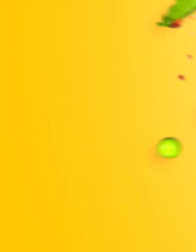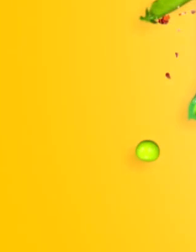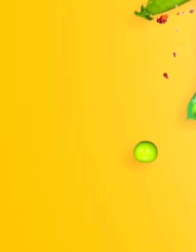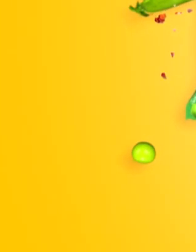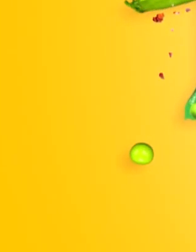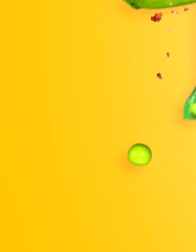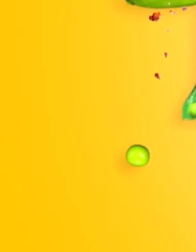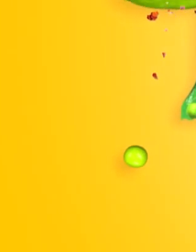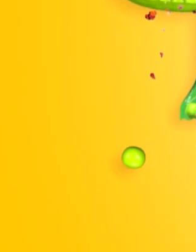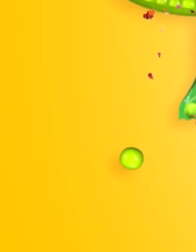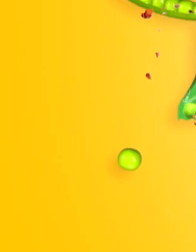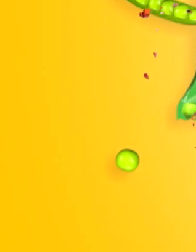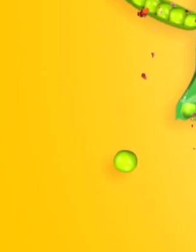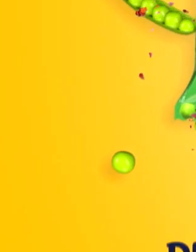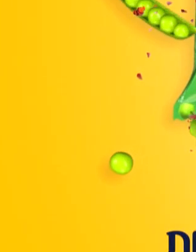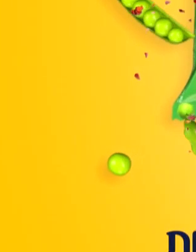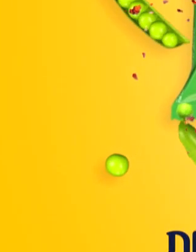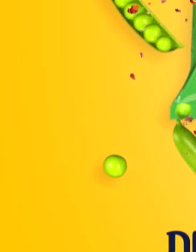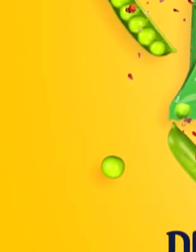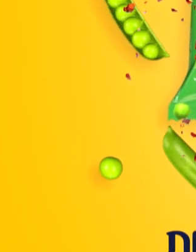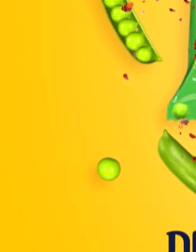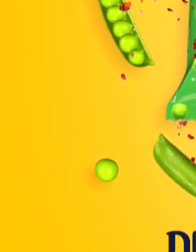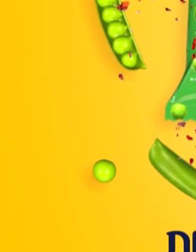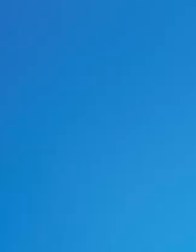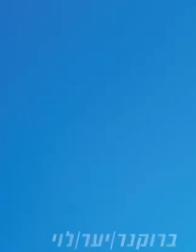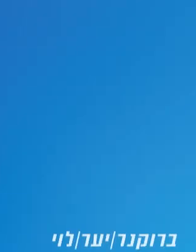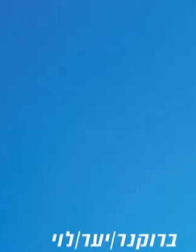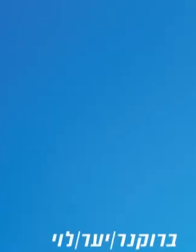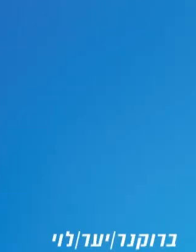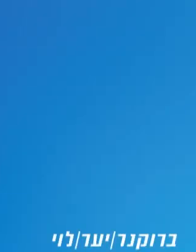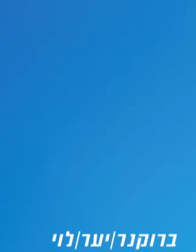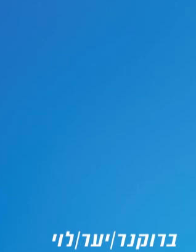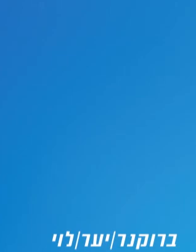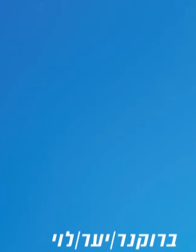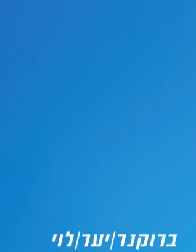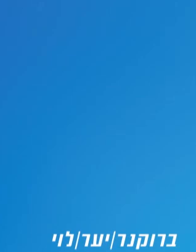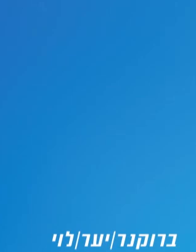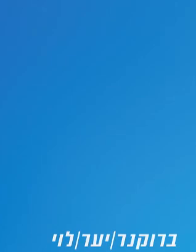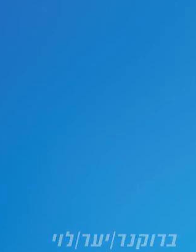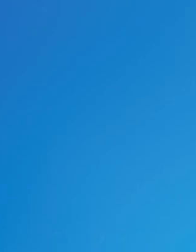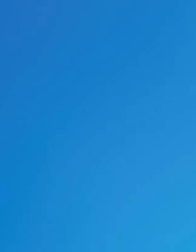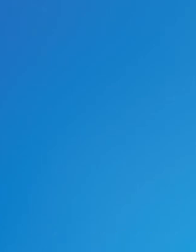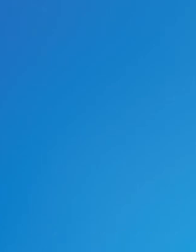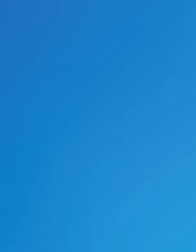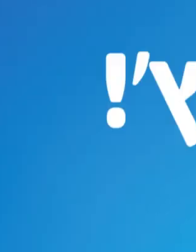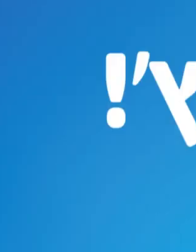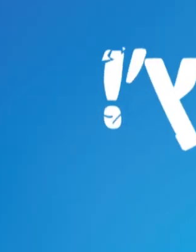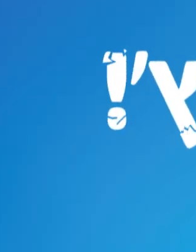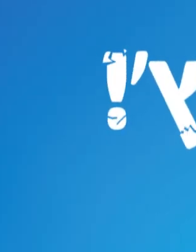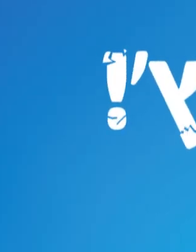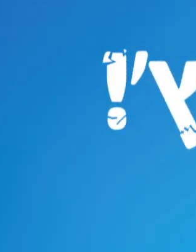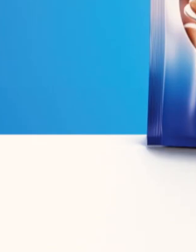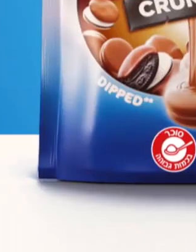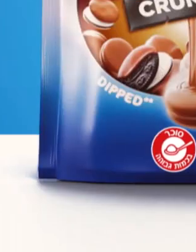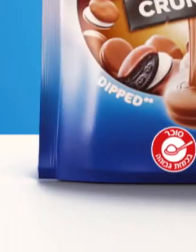חדש. פתית צ'יפס מכמח ירקות וקטניות ופחות ממאה קלוריות. אוראו מציגה. משנושי אוראו שהם כל כך כל כך. אין פאנץ'